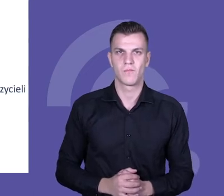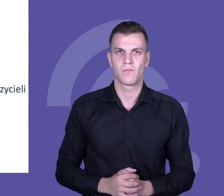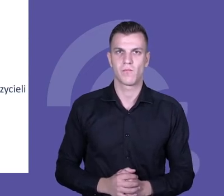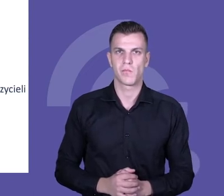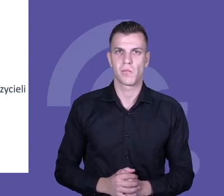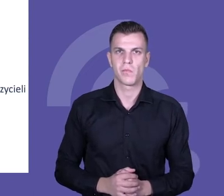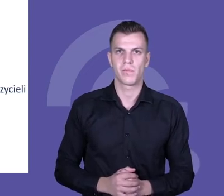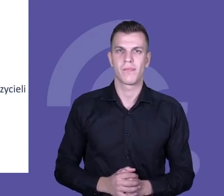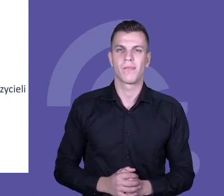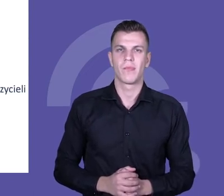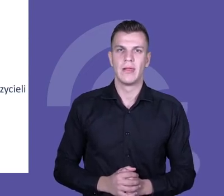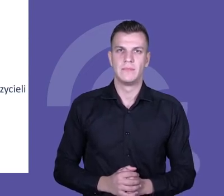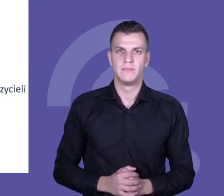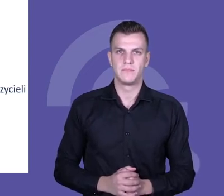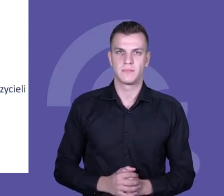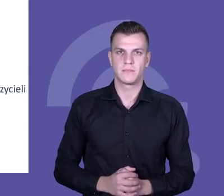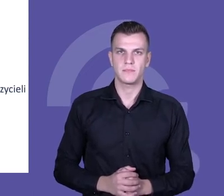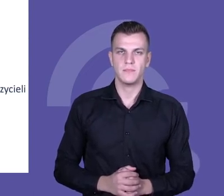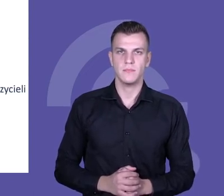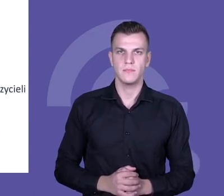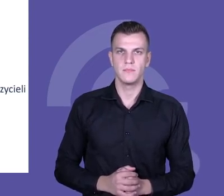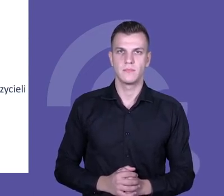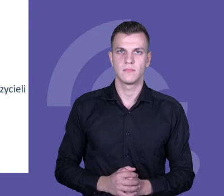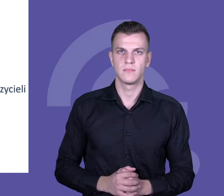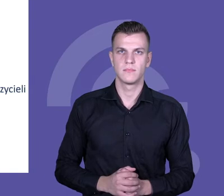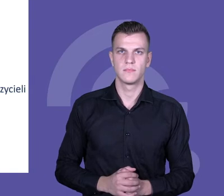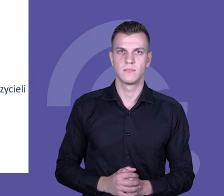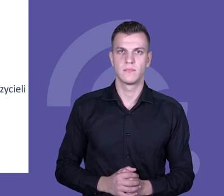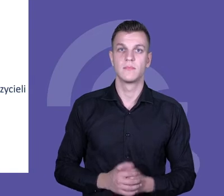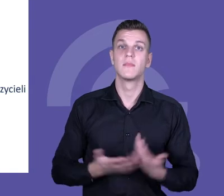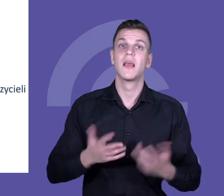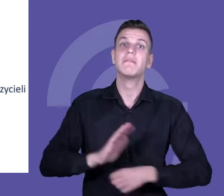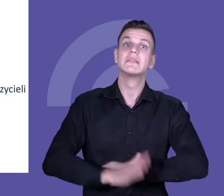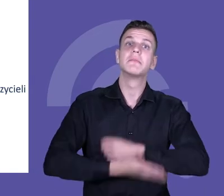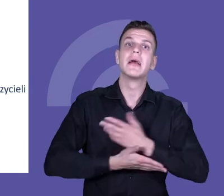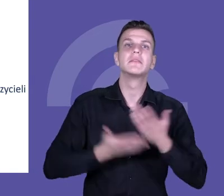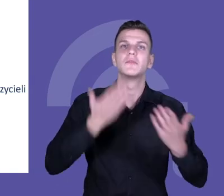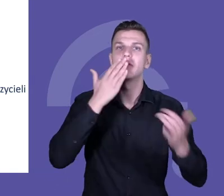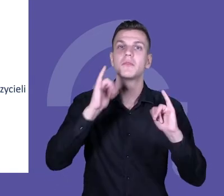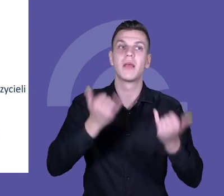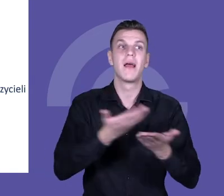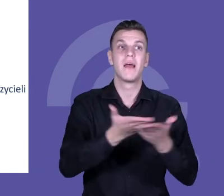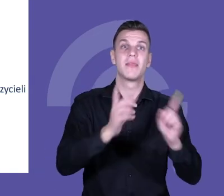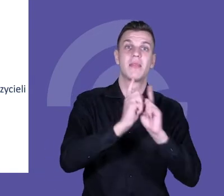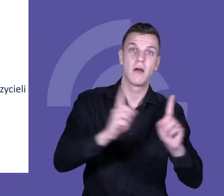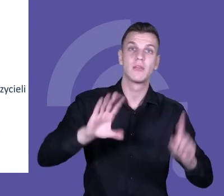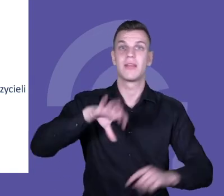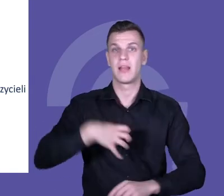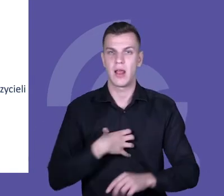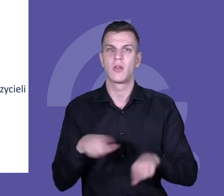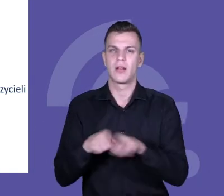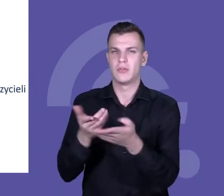Odtworzę cały slajd. Tutaj widzą Państwo, że wsparcie obejmowało zarówno nauczycieli, dyrektorów, jak i uczniów